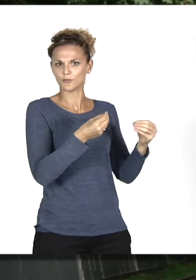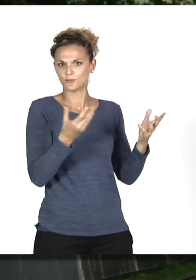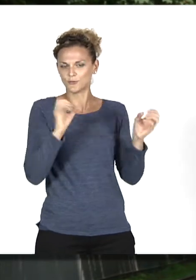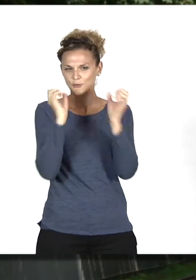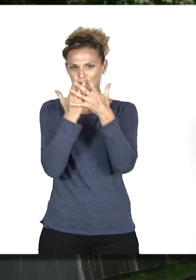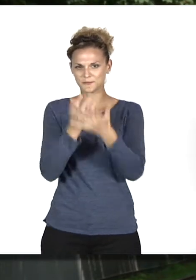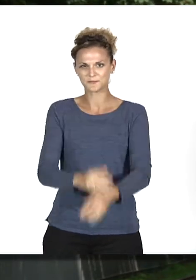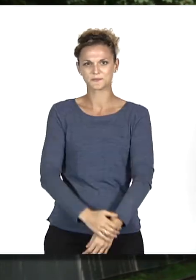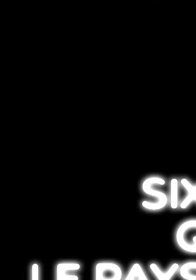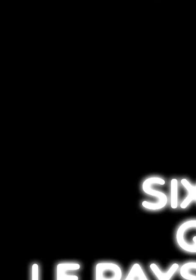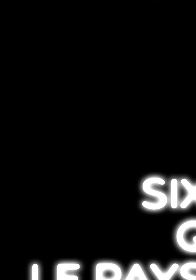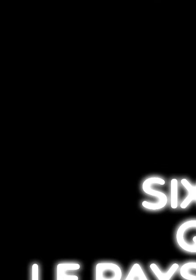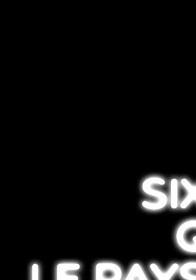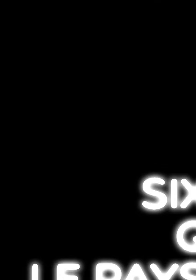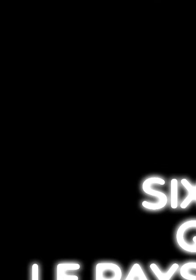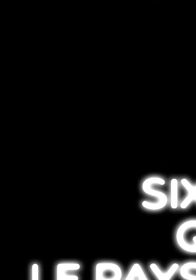le public.